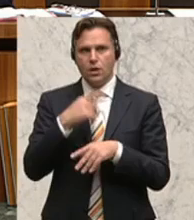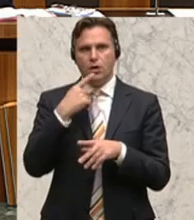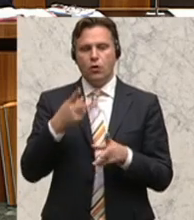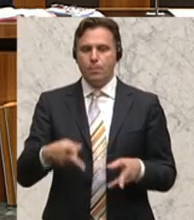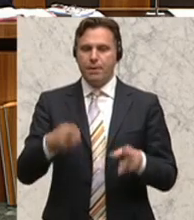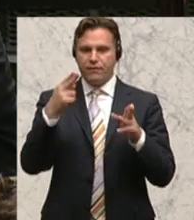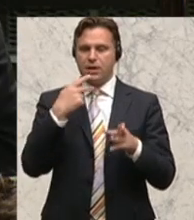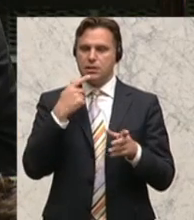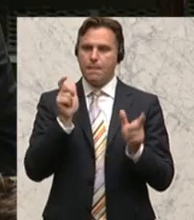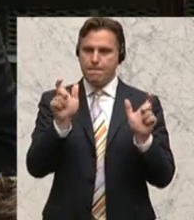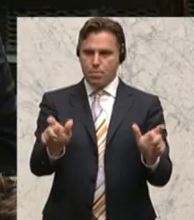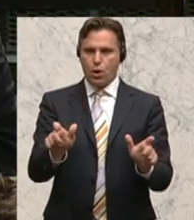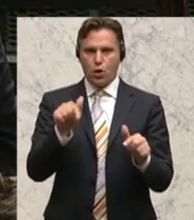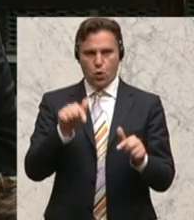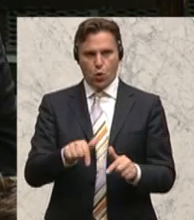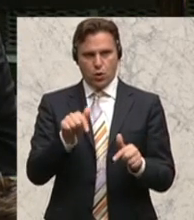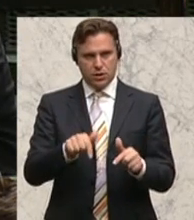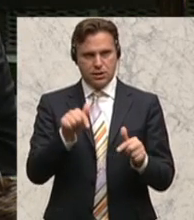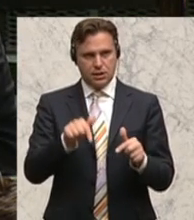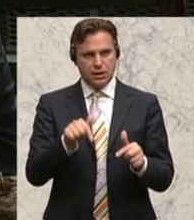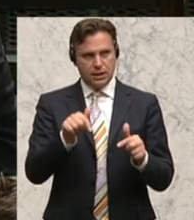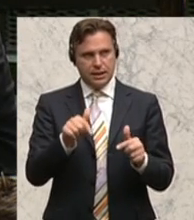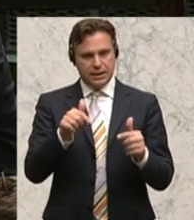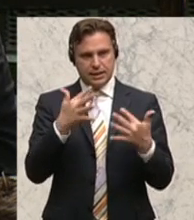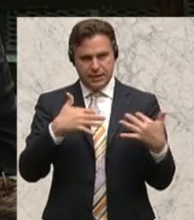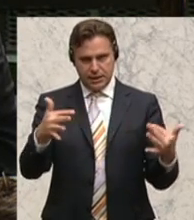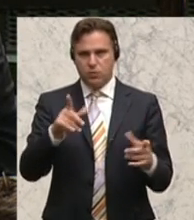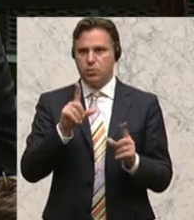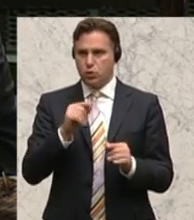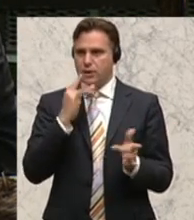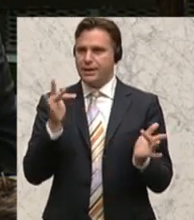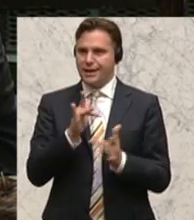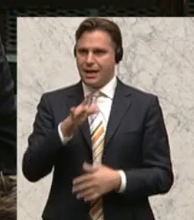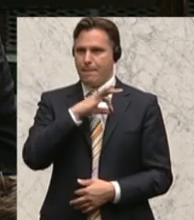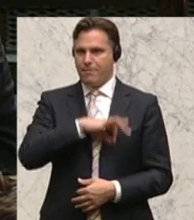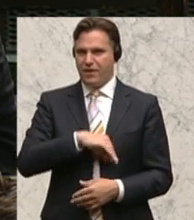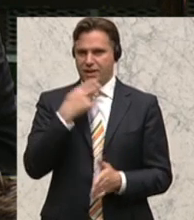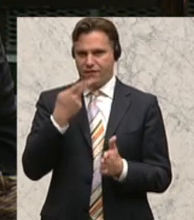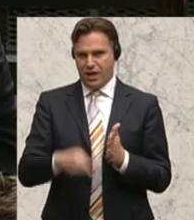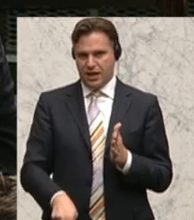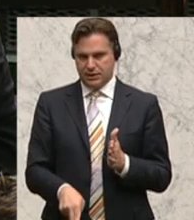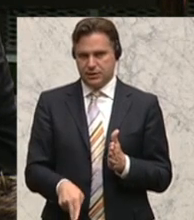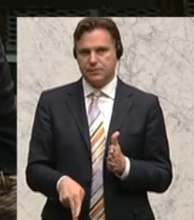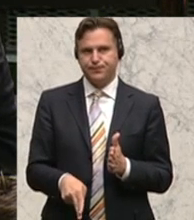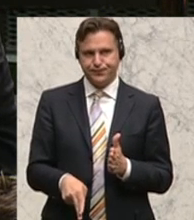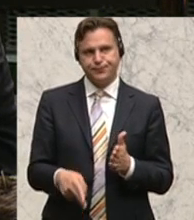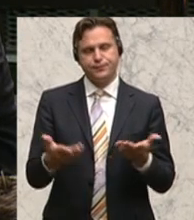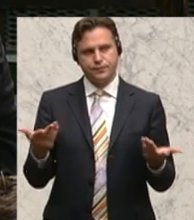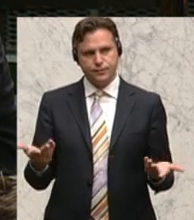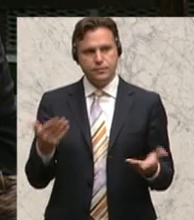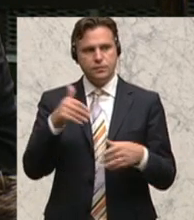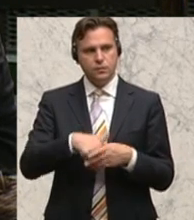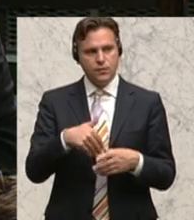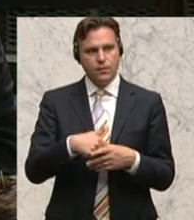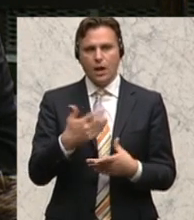Sitzung als eine Pflichtverletzung zu werten ist. einmal ganz abgesehen davon, dass es ja auch keine Sanktion